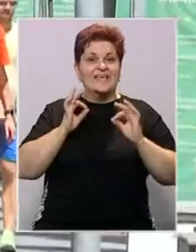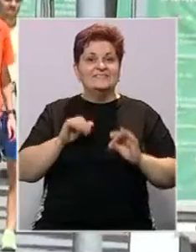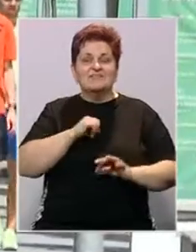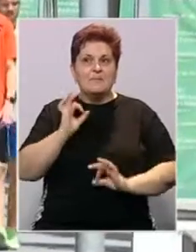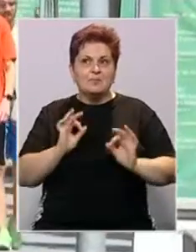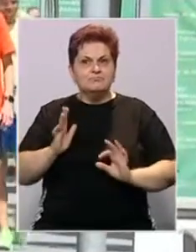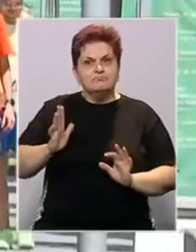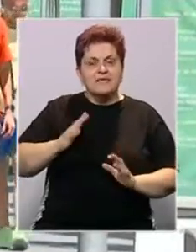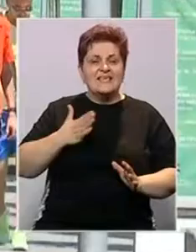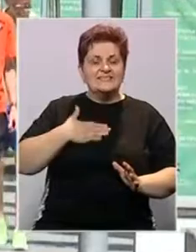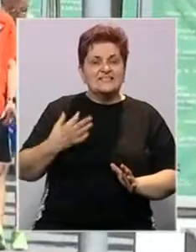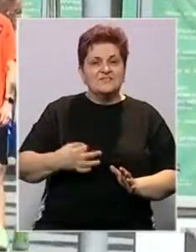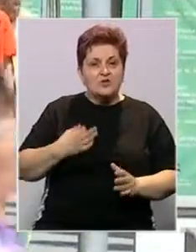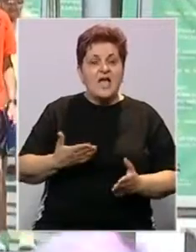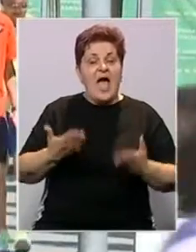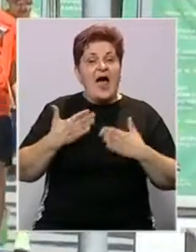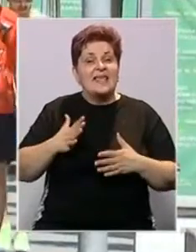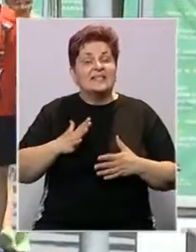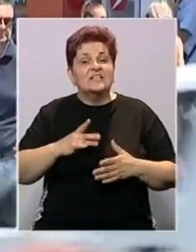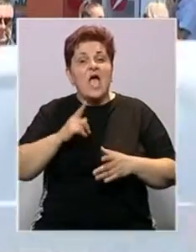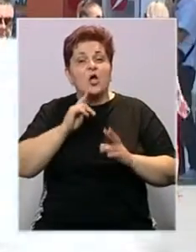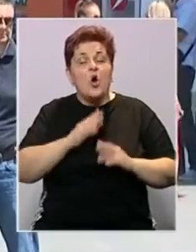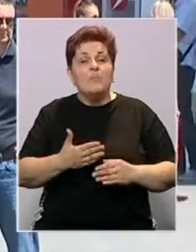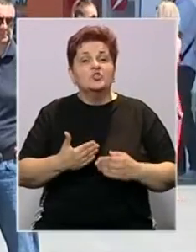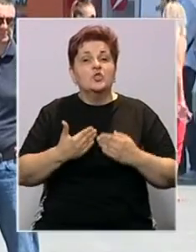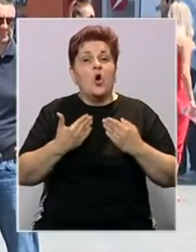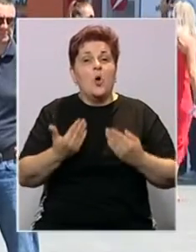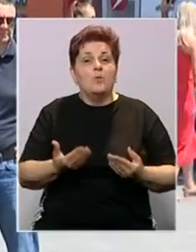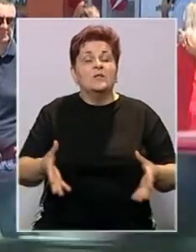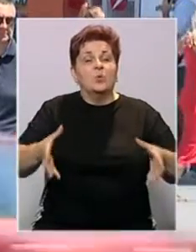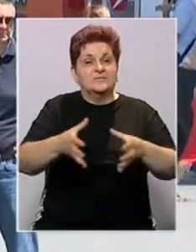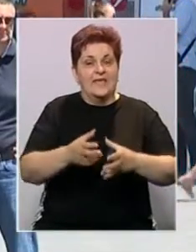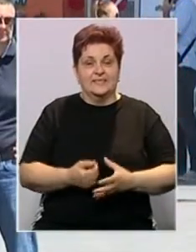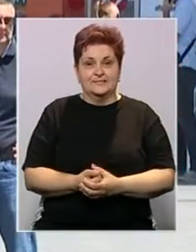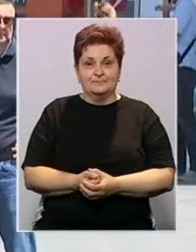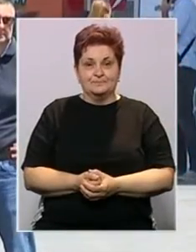procjenuje rizike za svoje zdravlje, ali i rizike koje može da doprinese u zajednici.